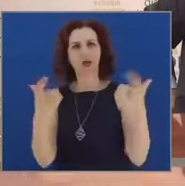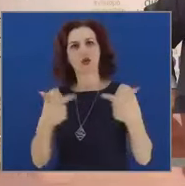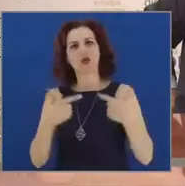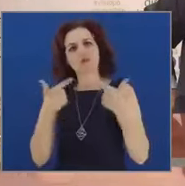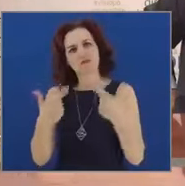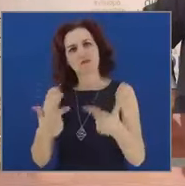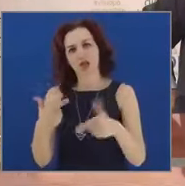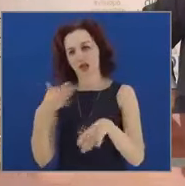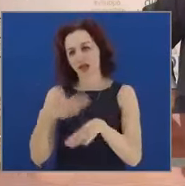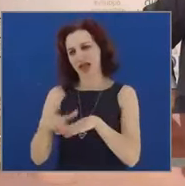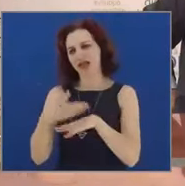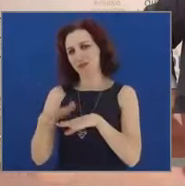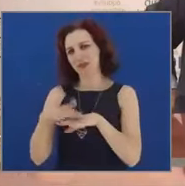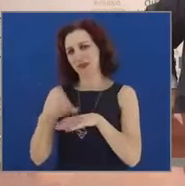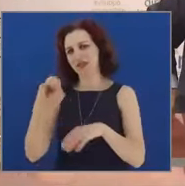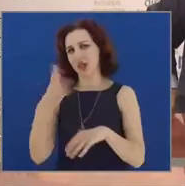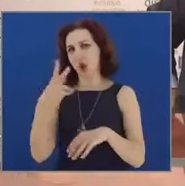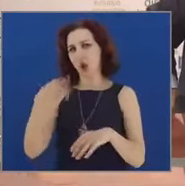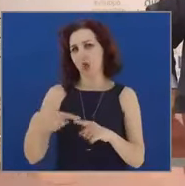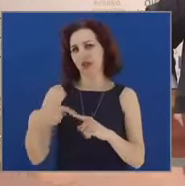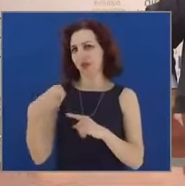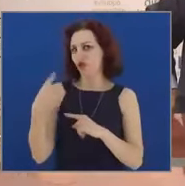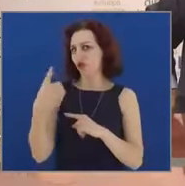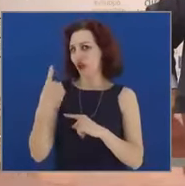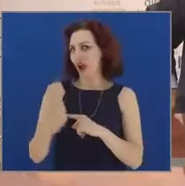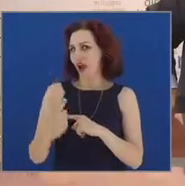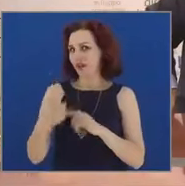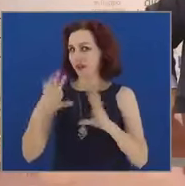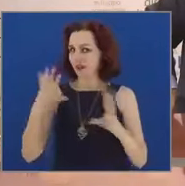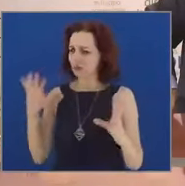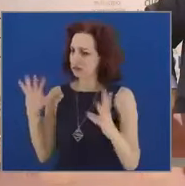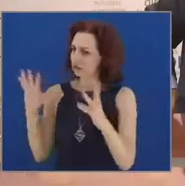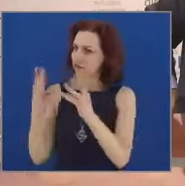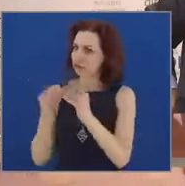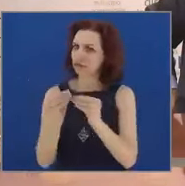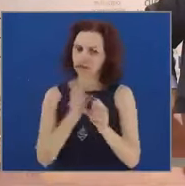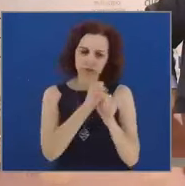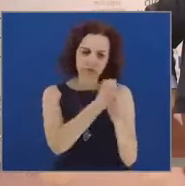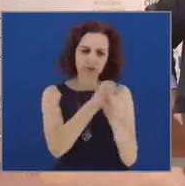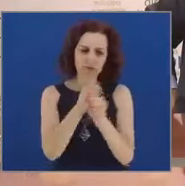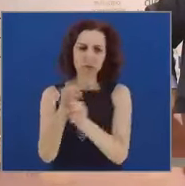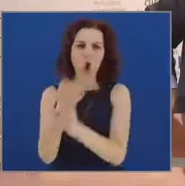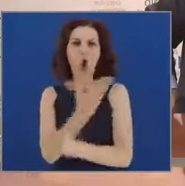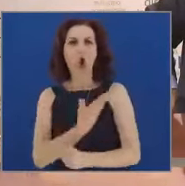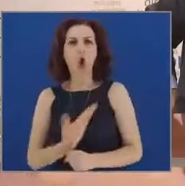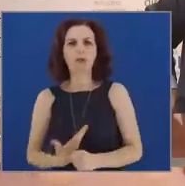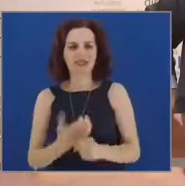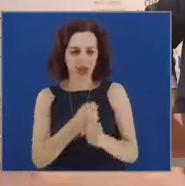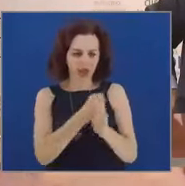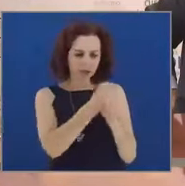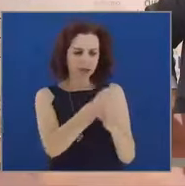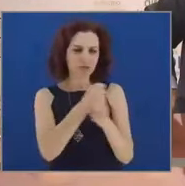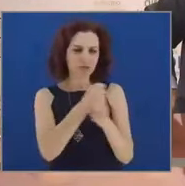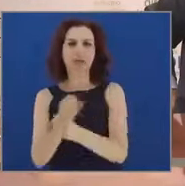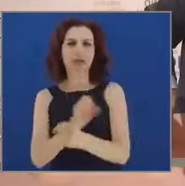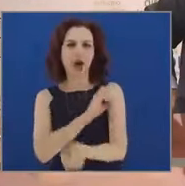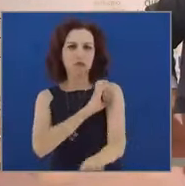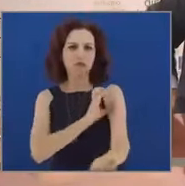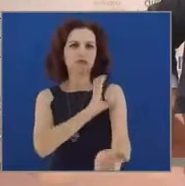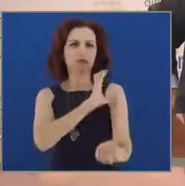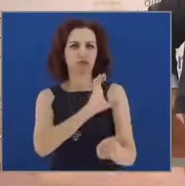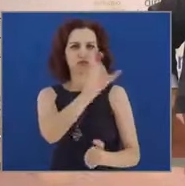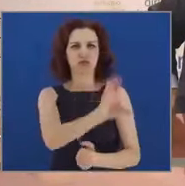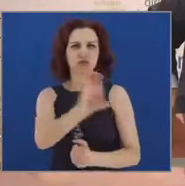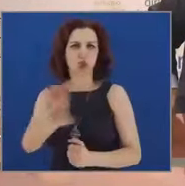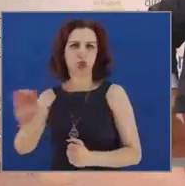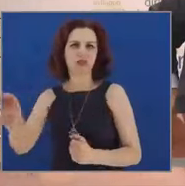dell'ultimo quindicennio per poter dare a tutti i commissari gli stessi poteri per poter intervenire sulle opere. E dall'altra parte